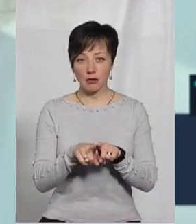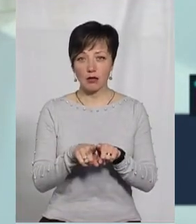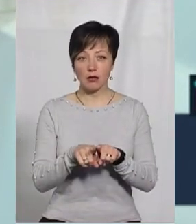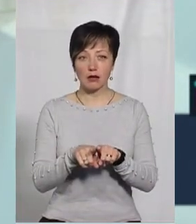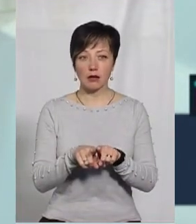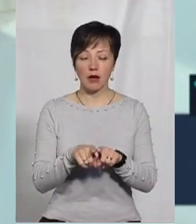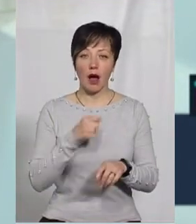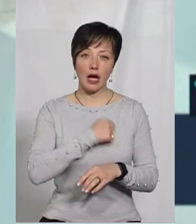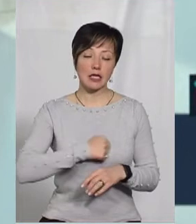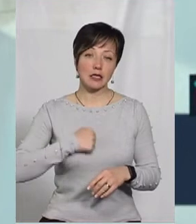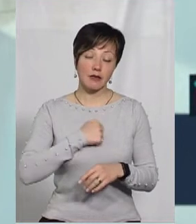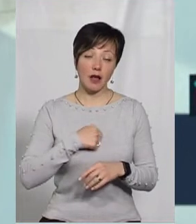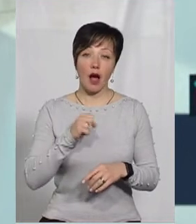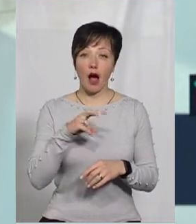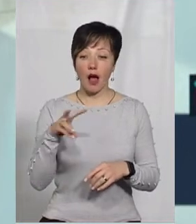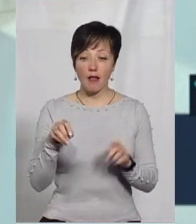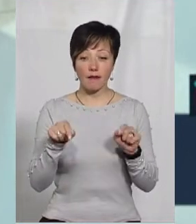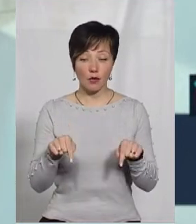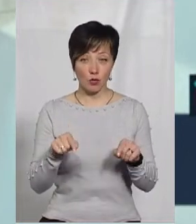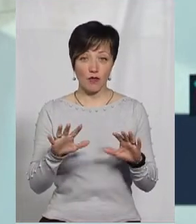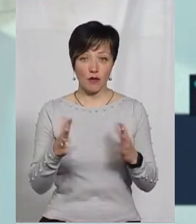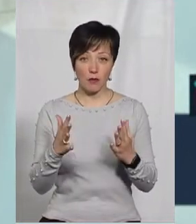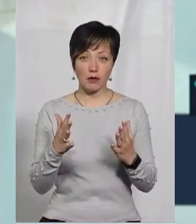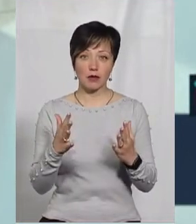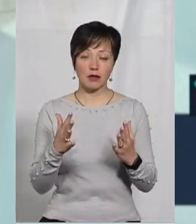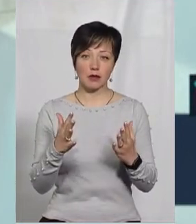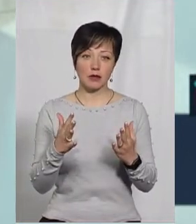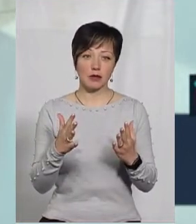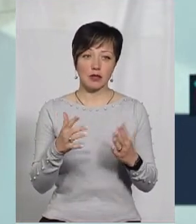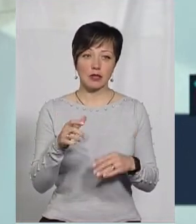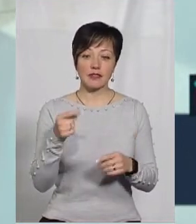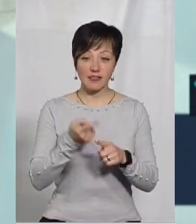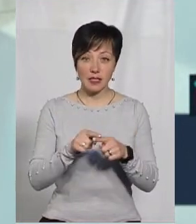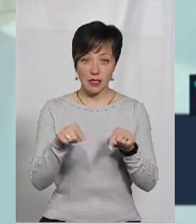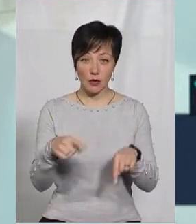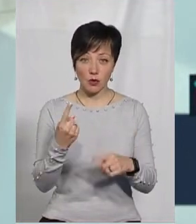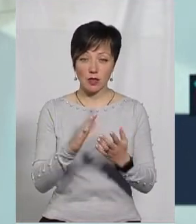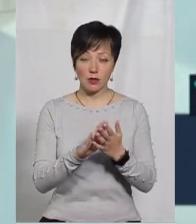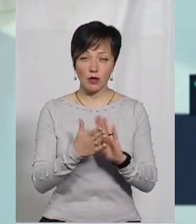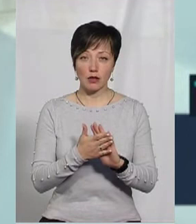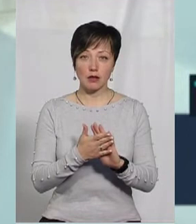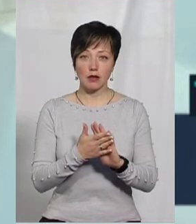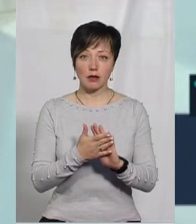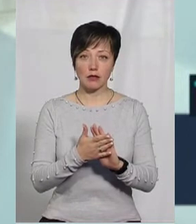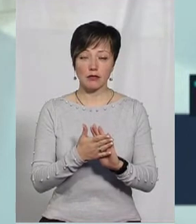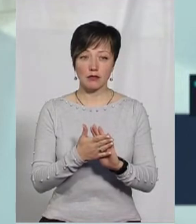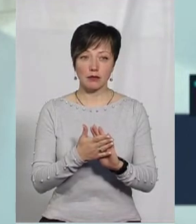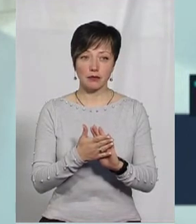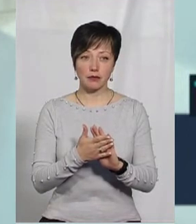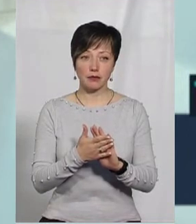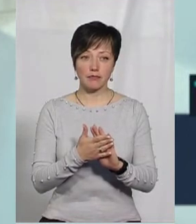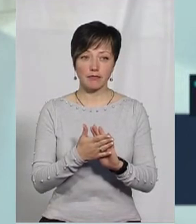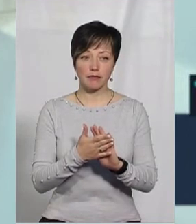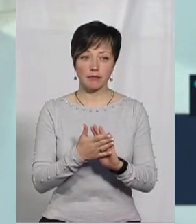є достатньо агресивні. Але в даному випадку, саме в цій ситуації, там було ціле коло